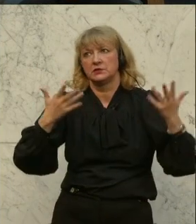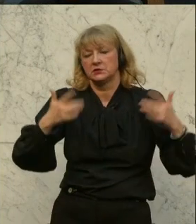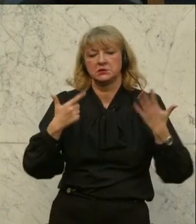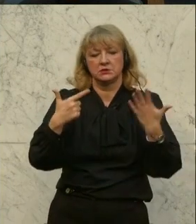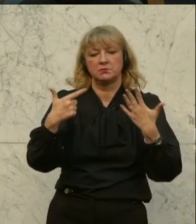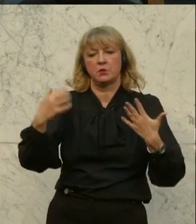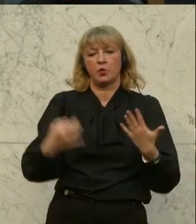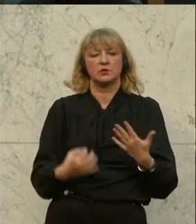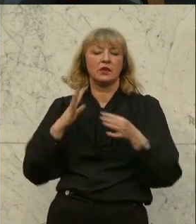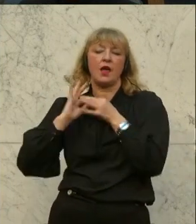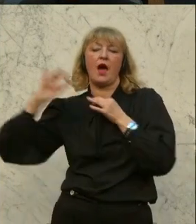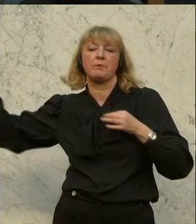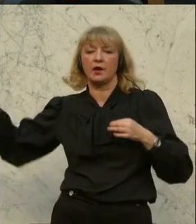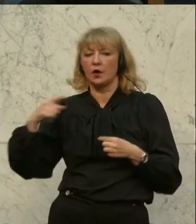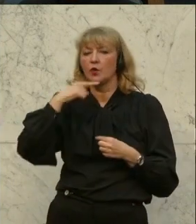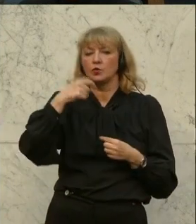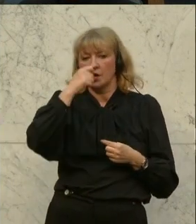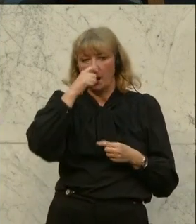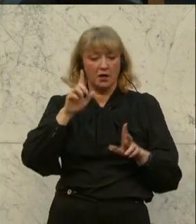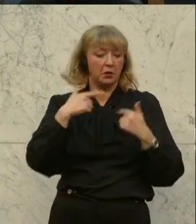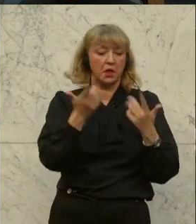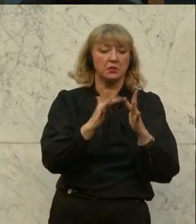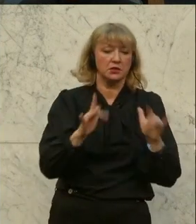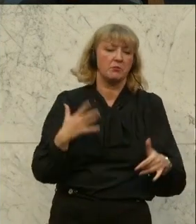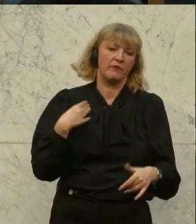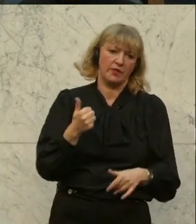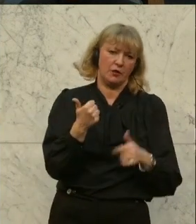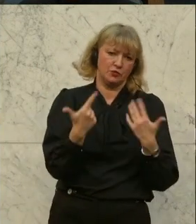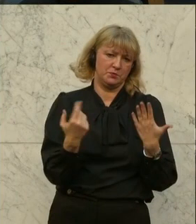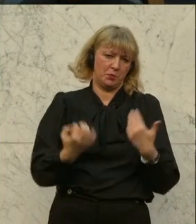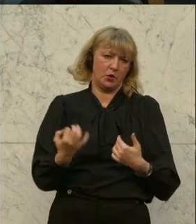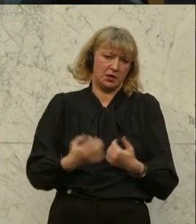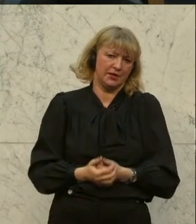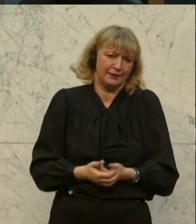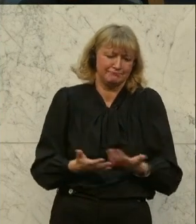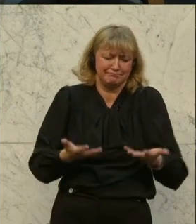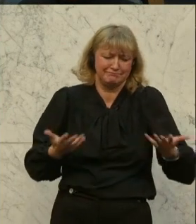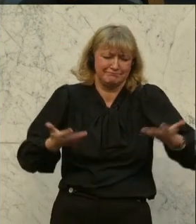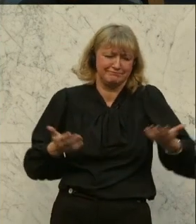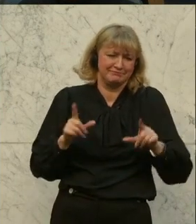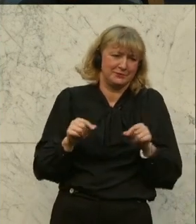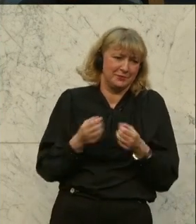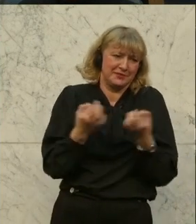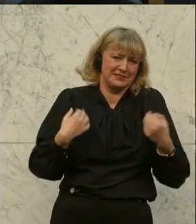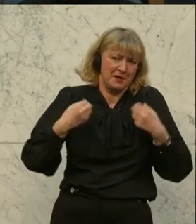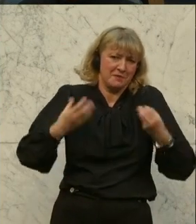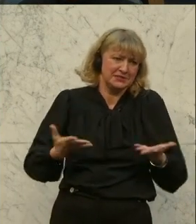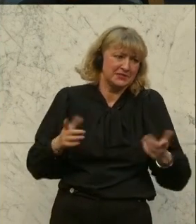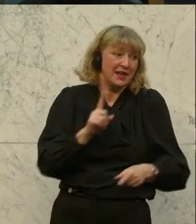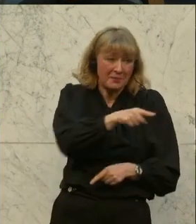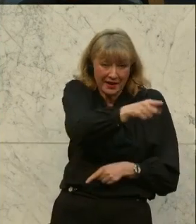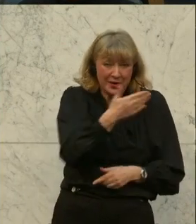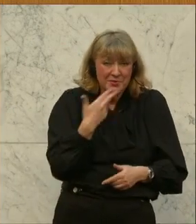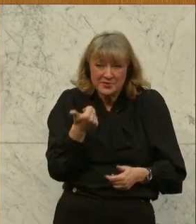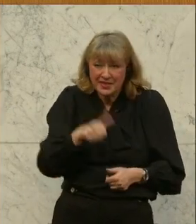70 Prozent abhängig von russischem Gas und im Dezember waren es wieder 71 Prozent. Und daher ist nichts passiert. Was Sie nicht dazu sagen ist,